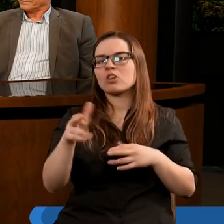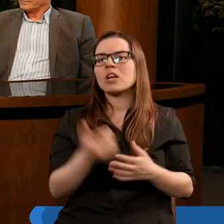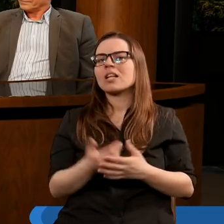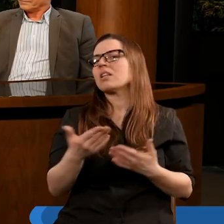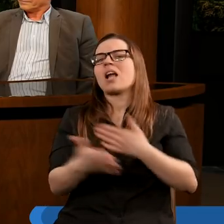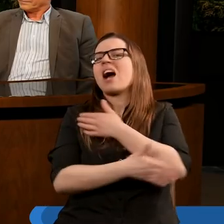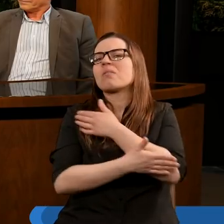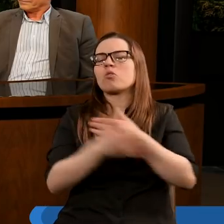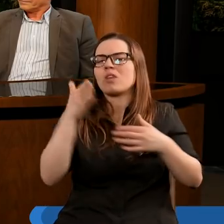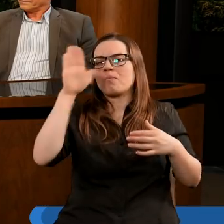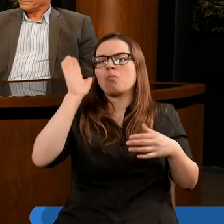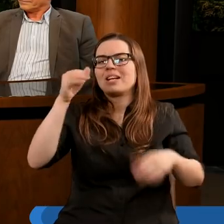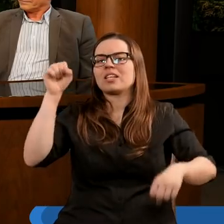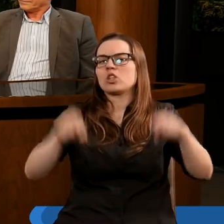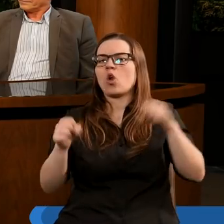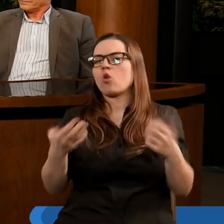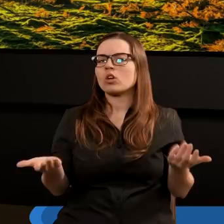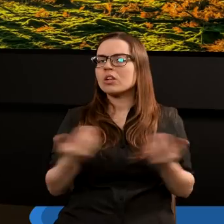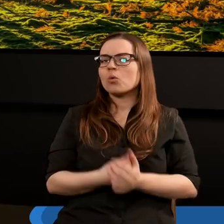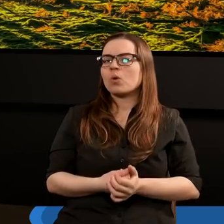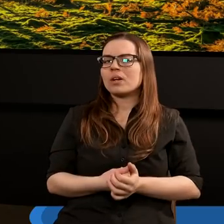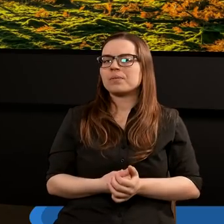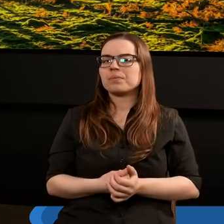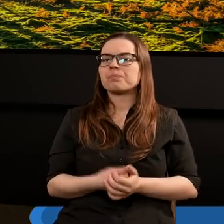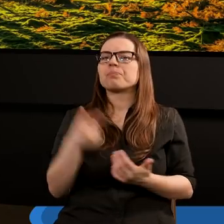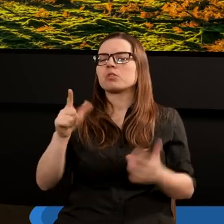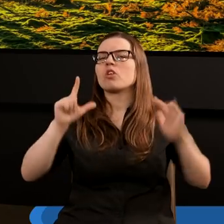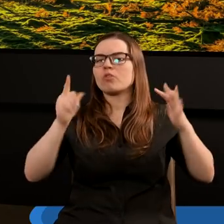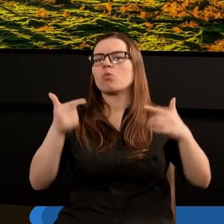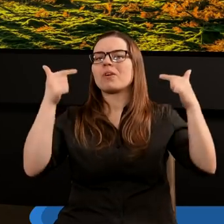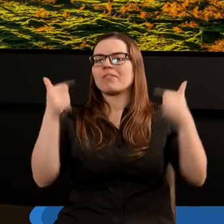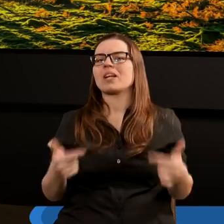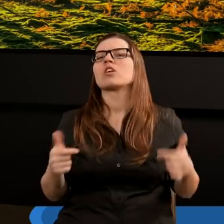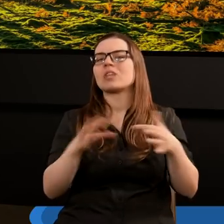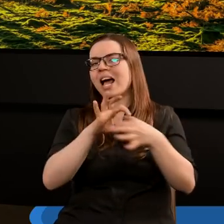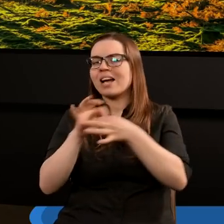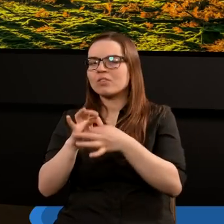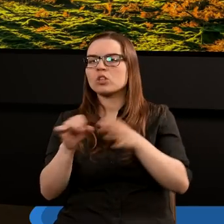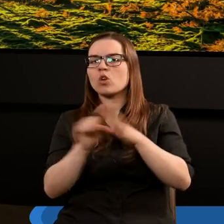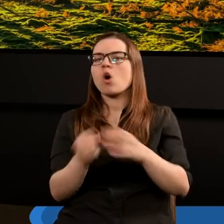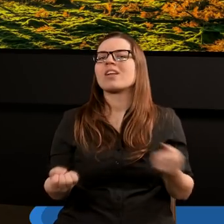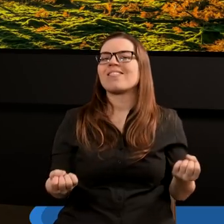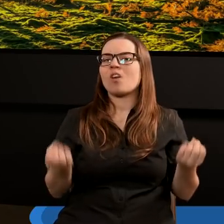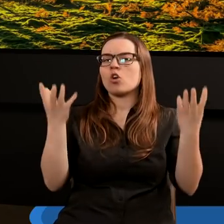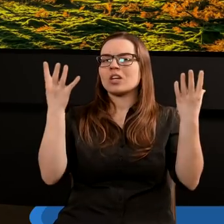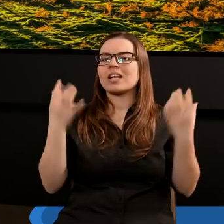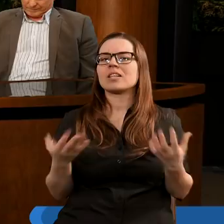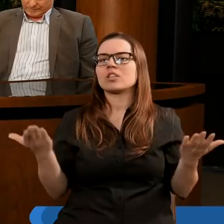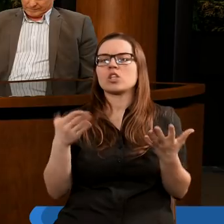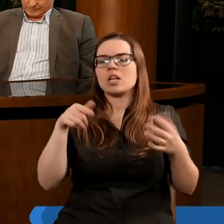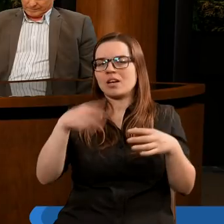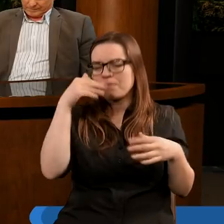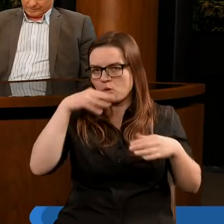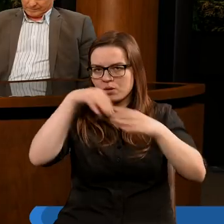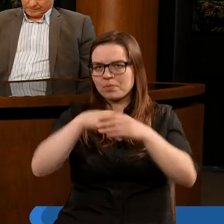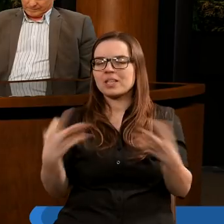Na jakiej podstawie Bóg będzie sądził? Jest tutaj nawiązanie w siódmym wierszu do stworzenia. Gdzie